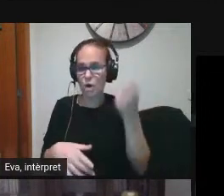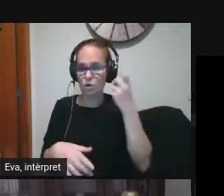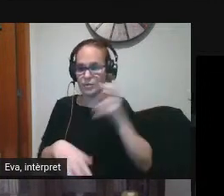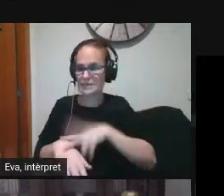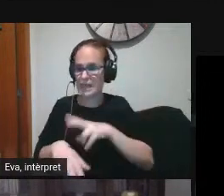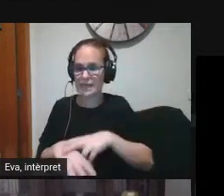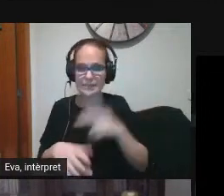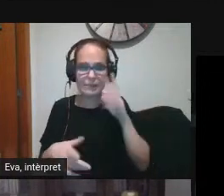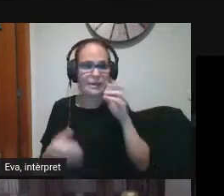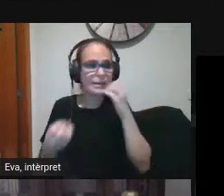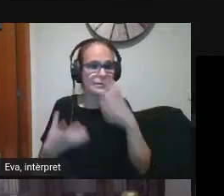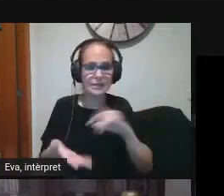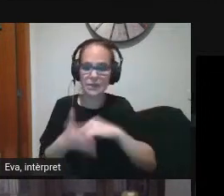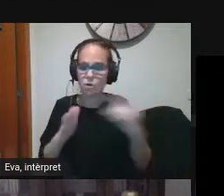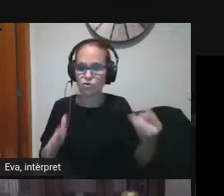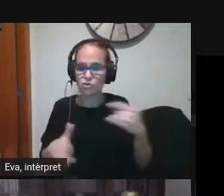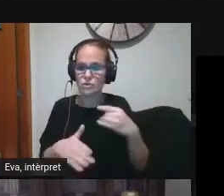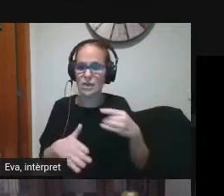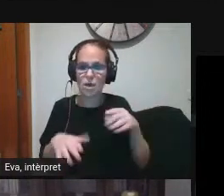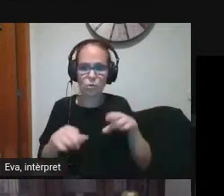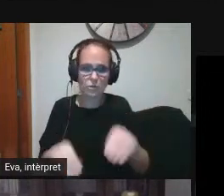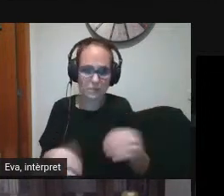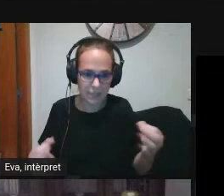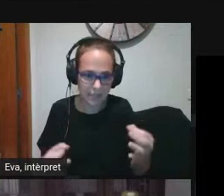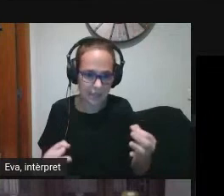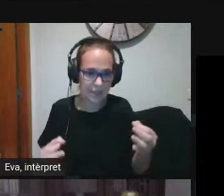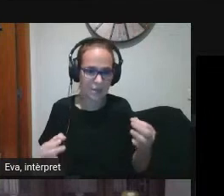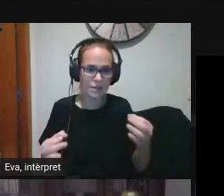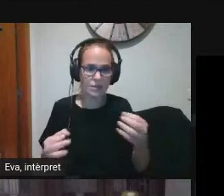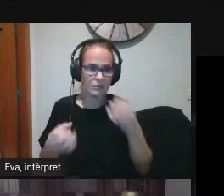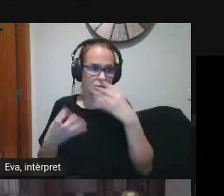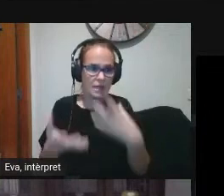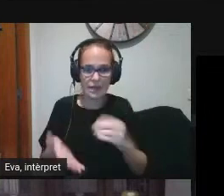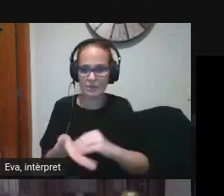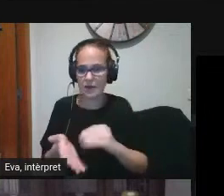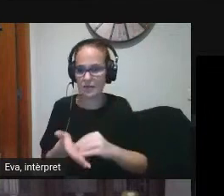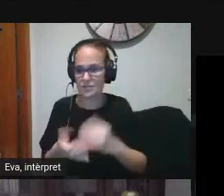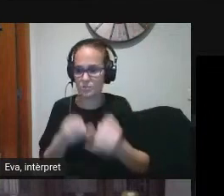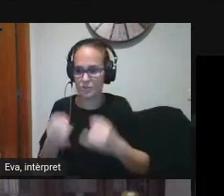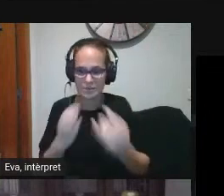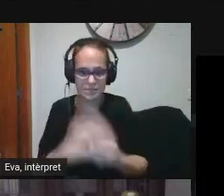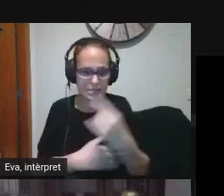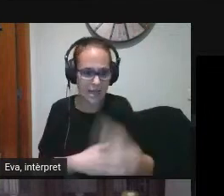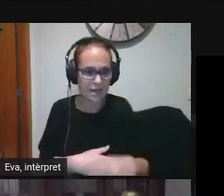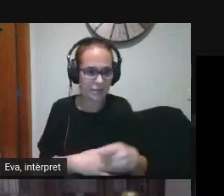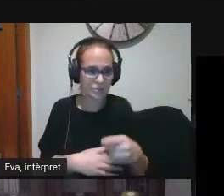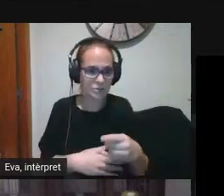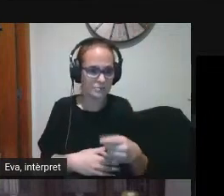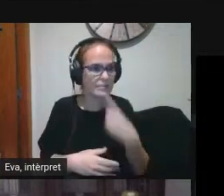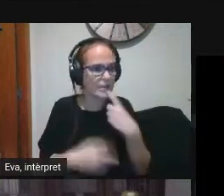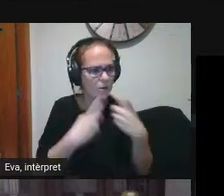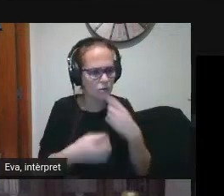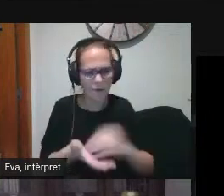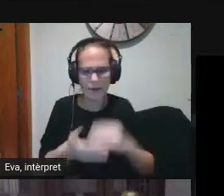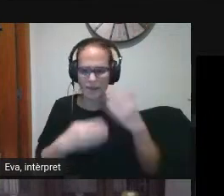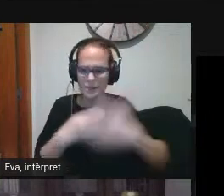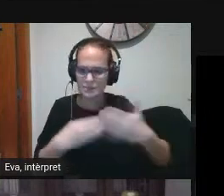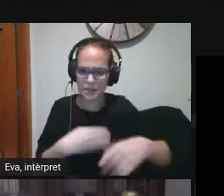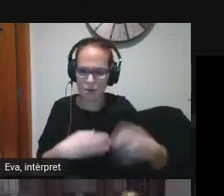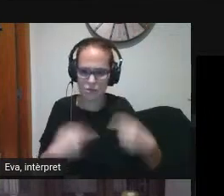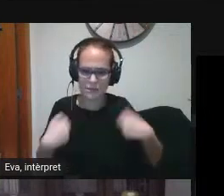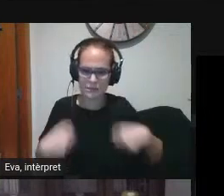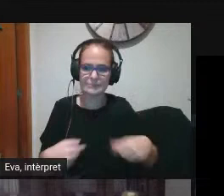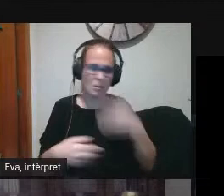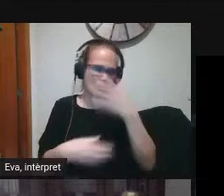veuen ells la implantació de tecnologia qui no se'n fan ells quins problemes tenen a vegades es senten molt molt restringits i molt cohibits